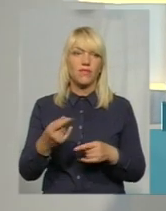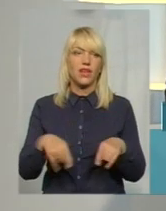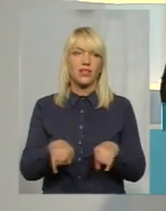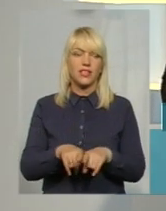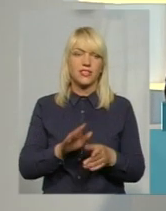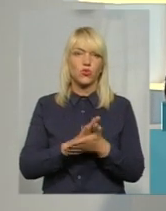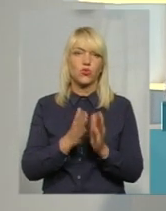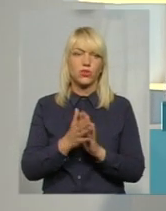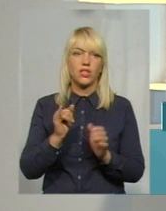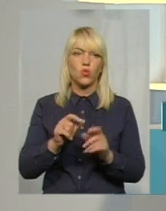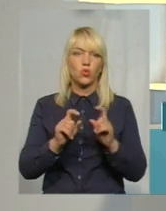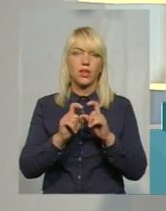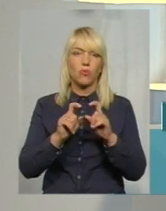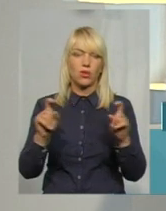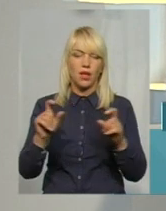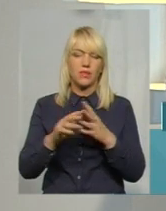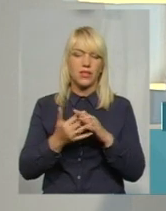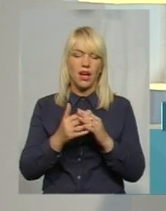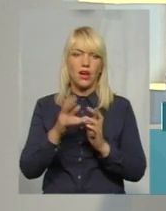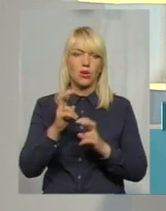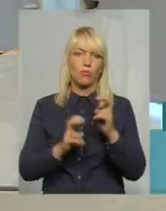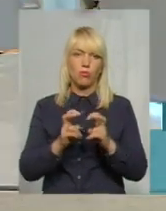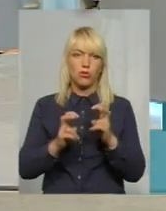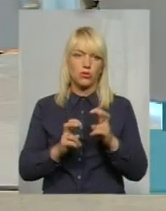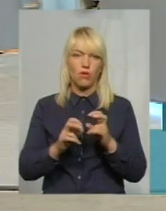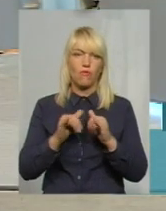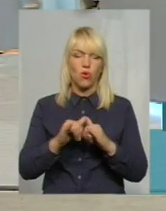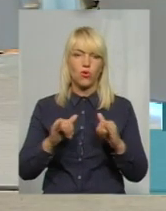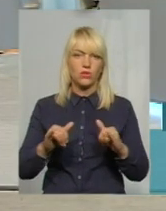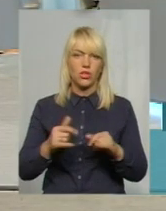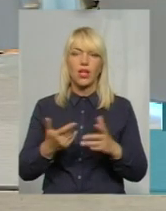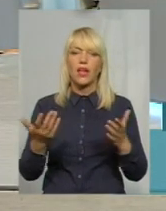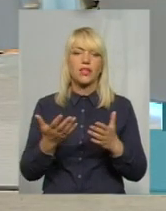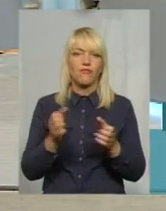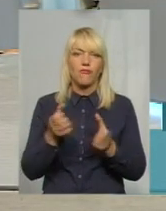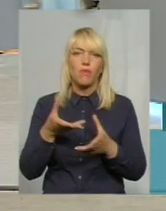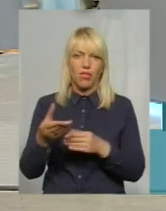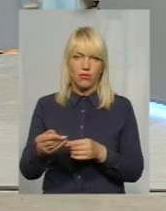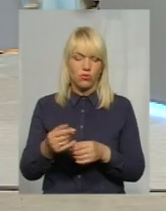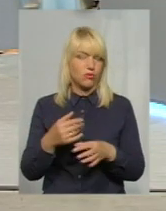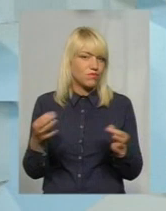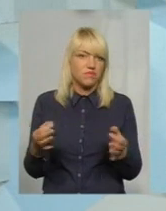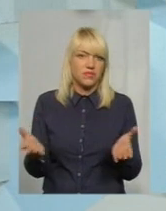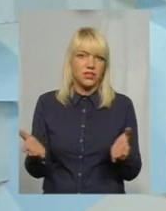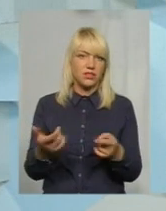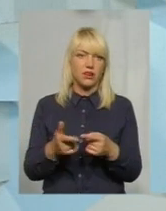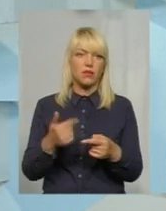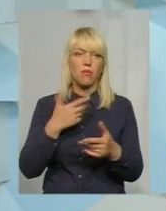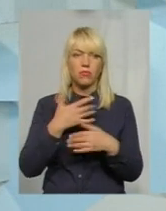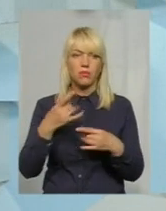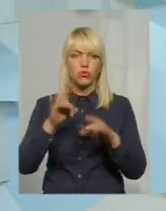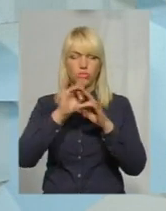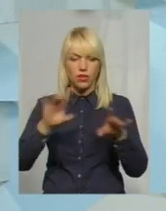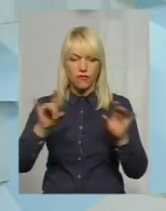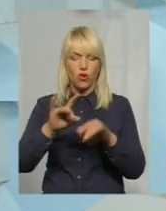Департаменті агропромислового розвитку? Практично ніяк. Ми тільки доводимо інформацію до